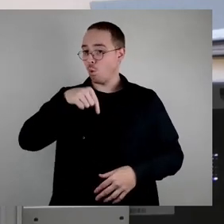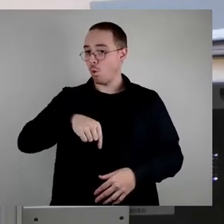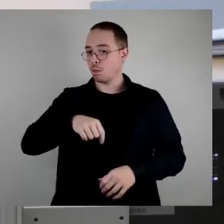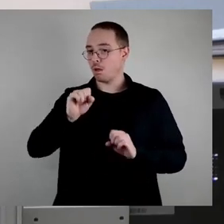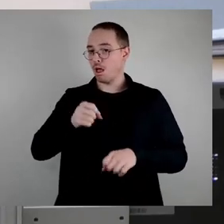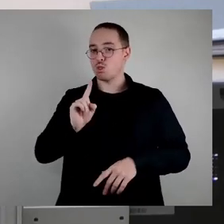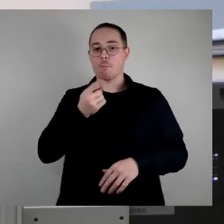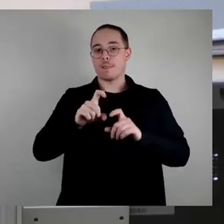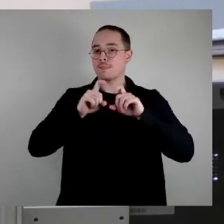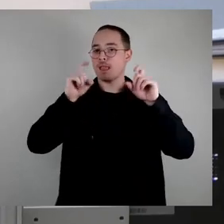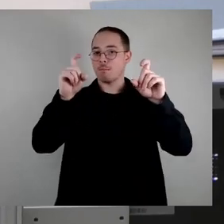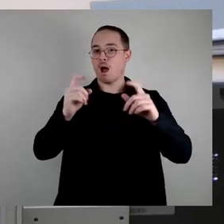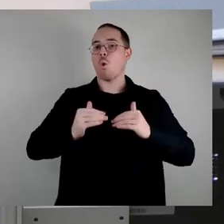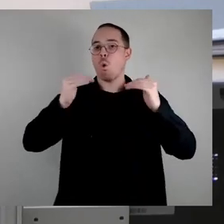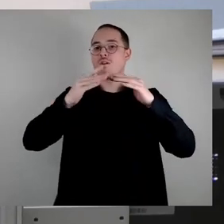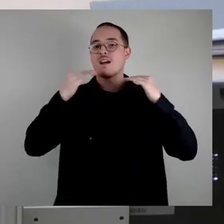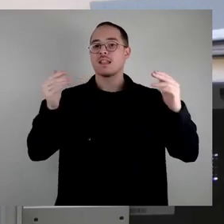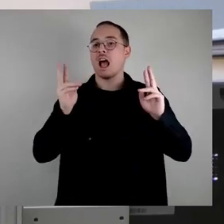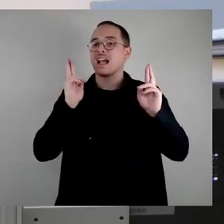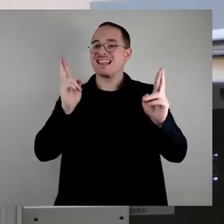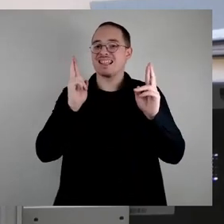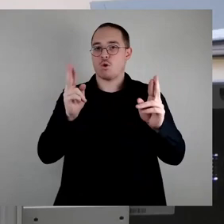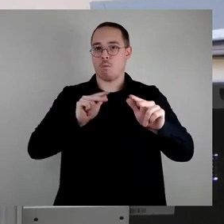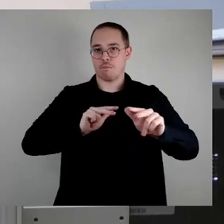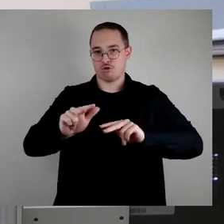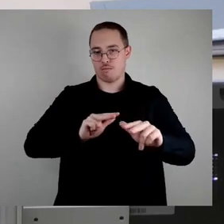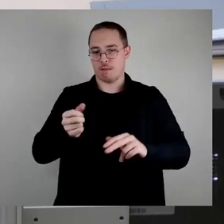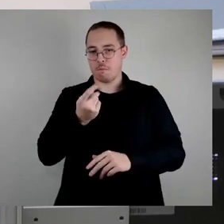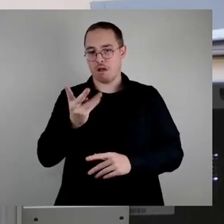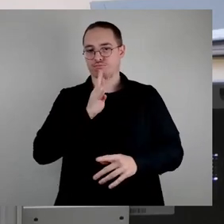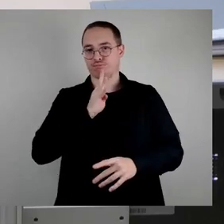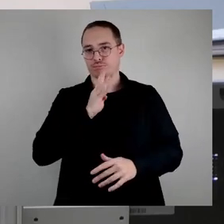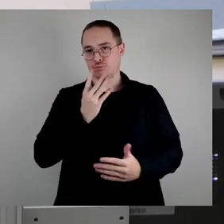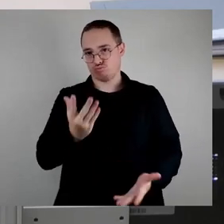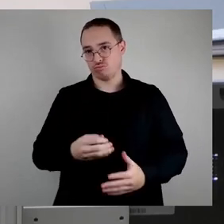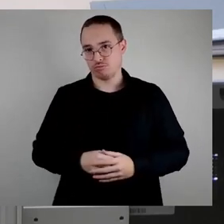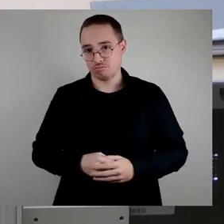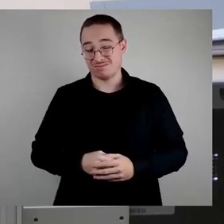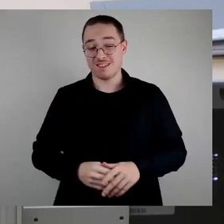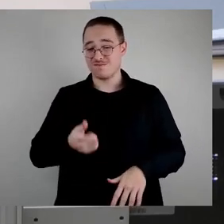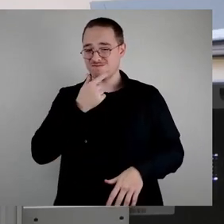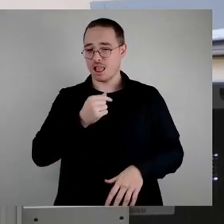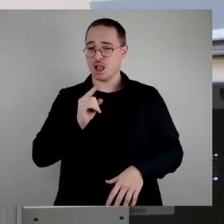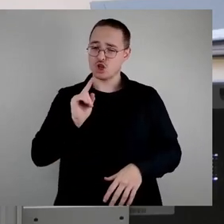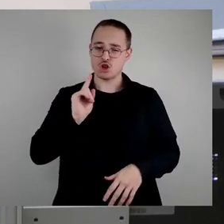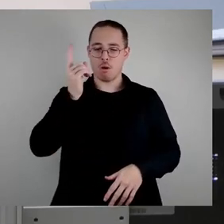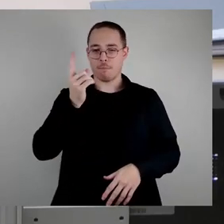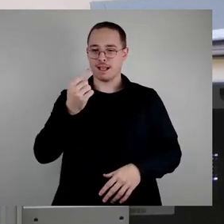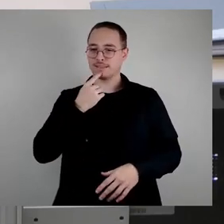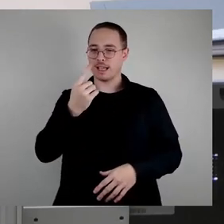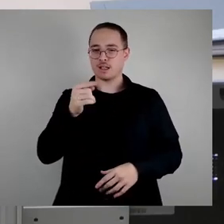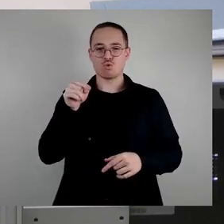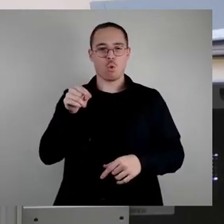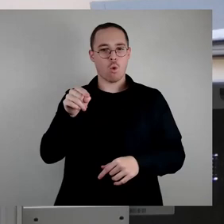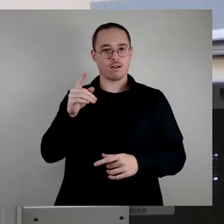Hochwasserrisikomanagementplan ein paar Worte sagen darf und möchte nochmal die Beweggründe für die Ablehnung, der